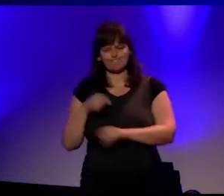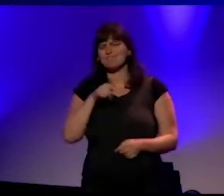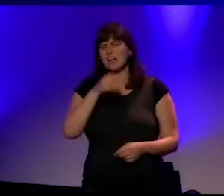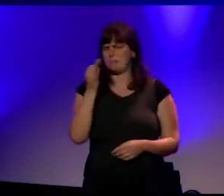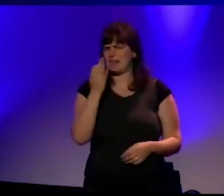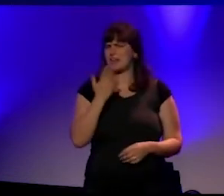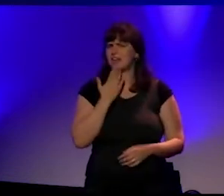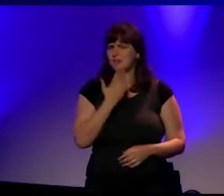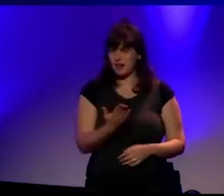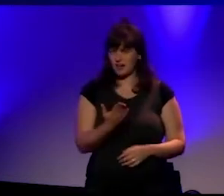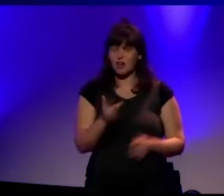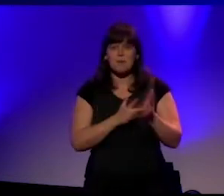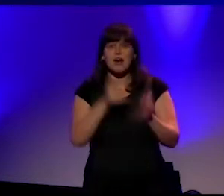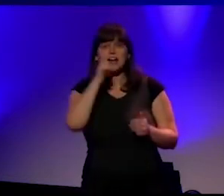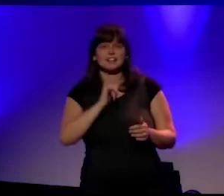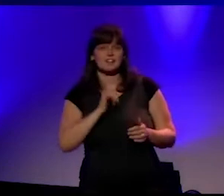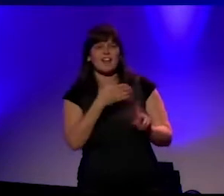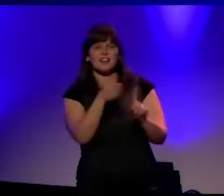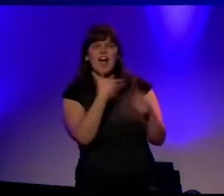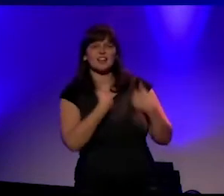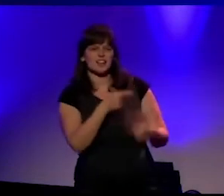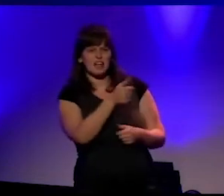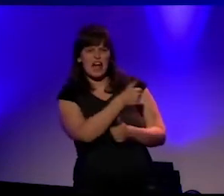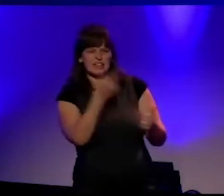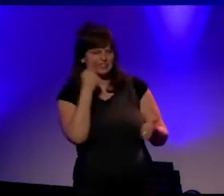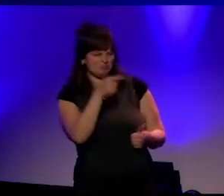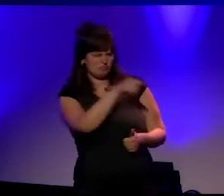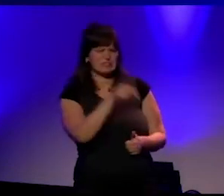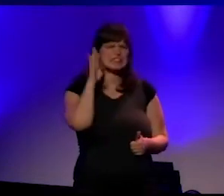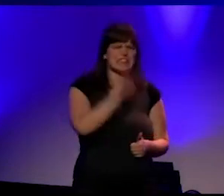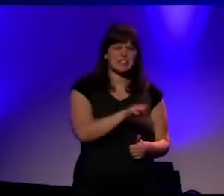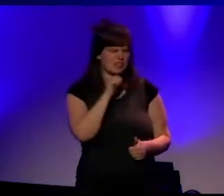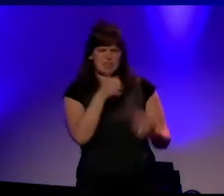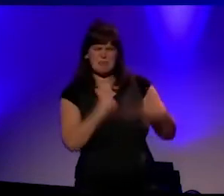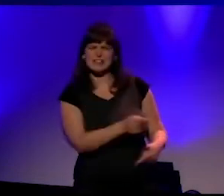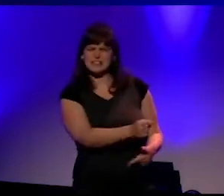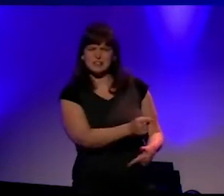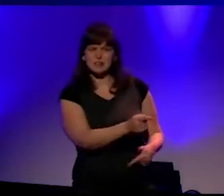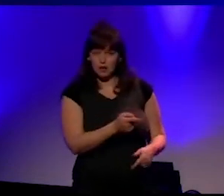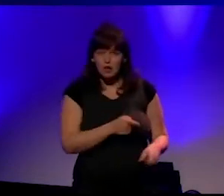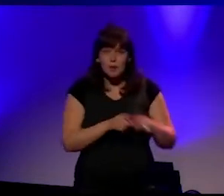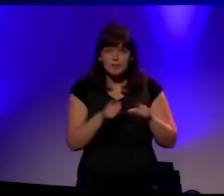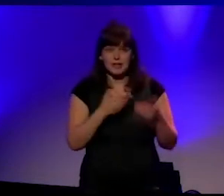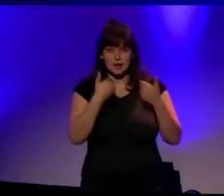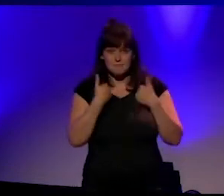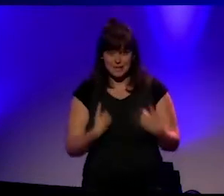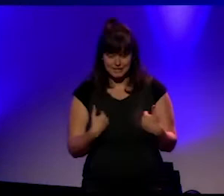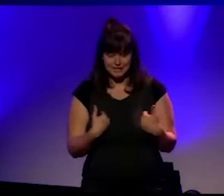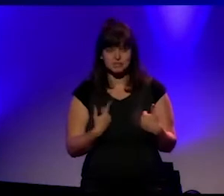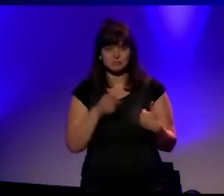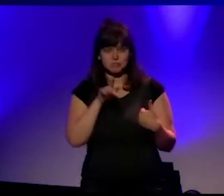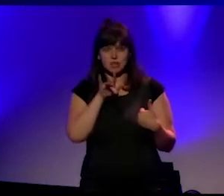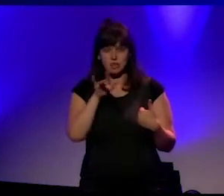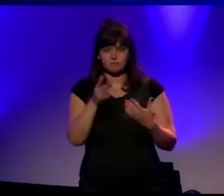moment dat we daders enkel nog diaboliseren en ontmenselijken, dan is het de mens zelf die we stap voor stap beginnen